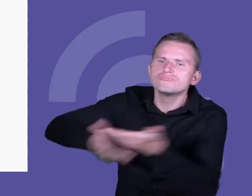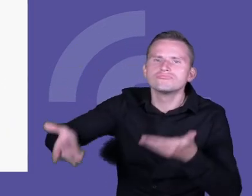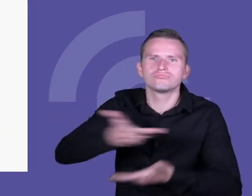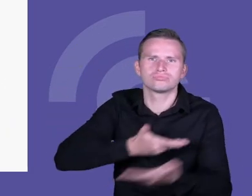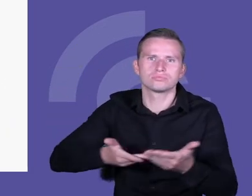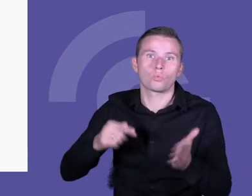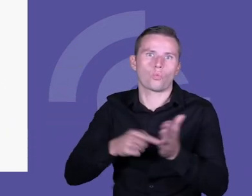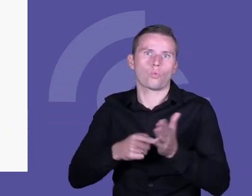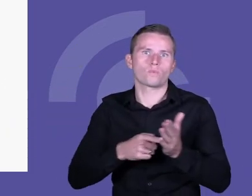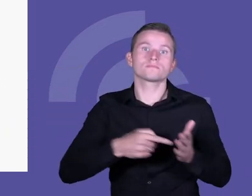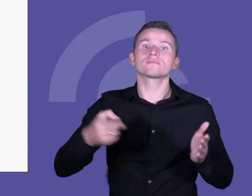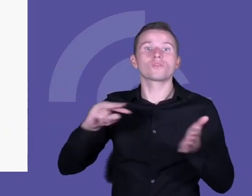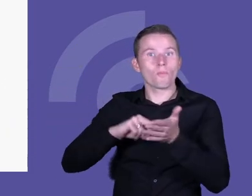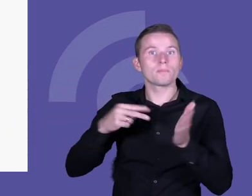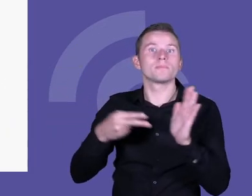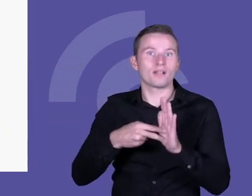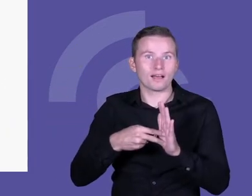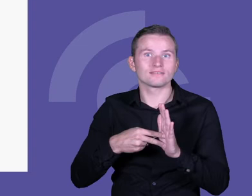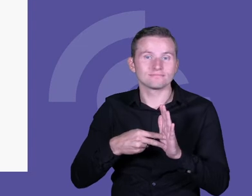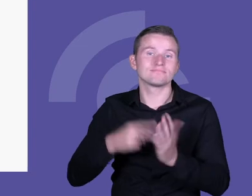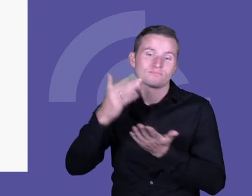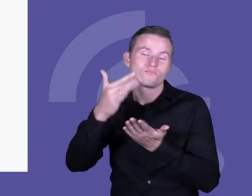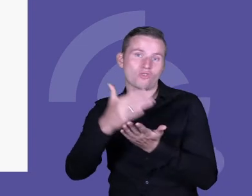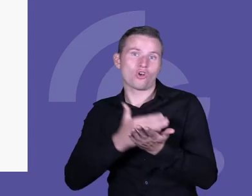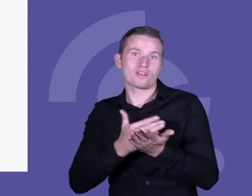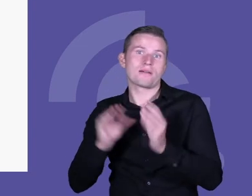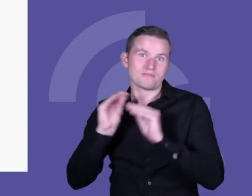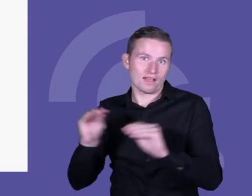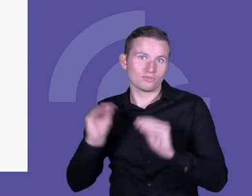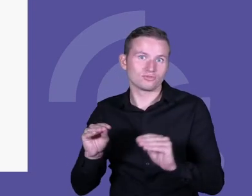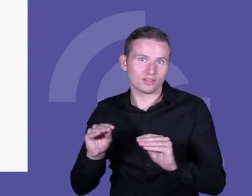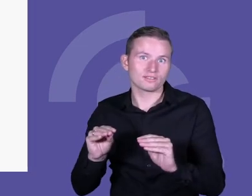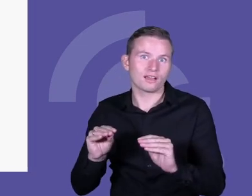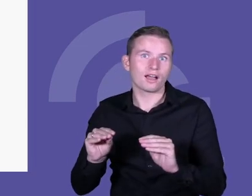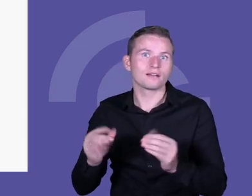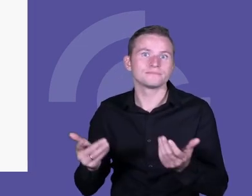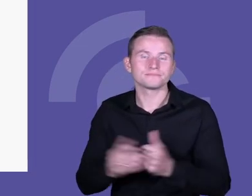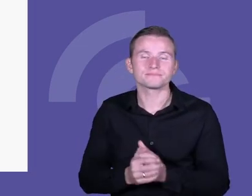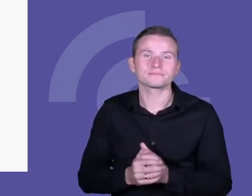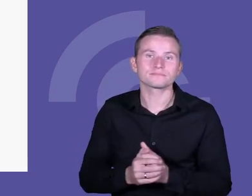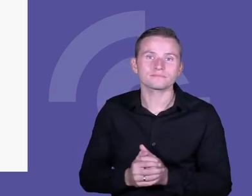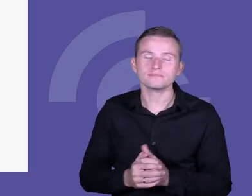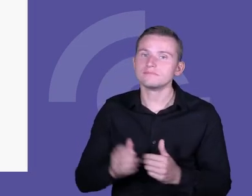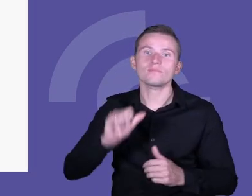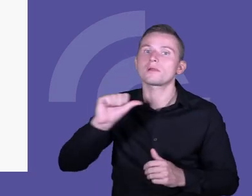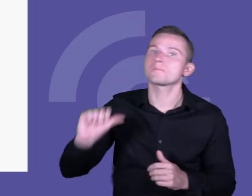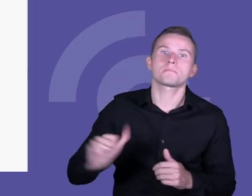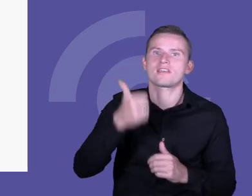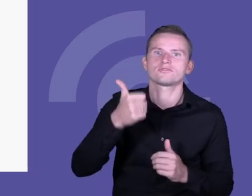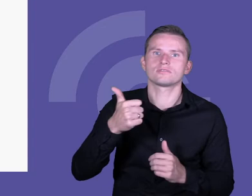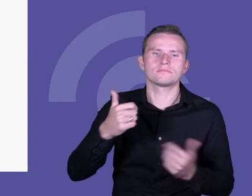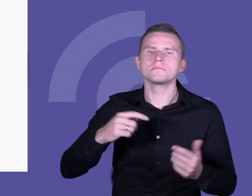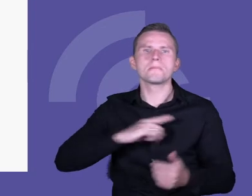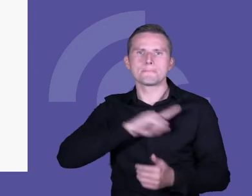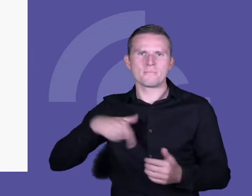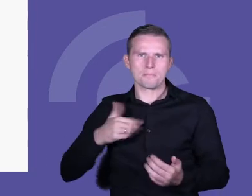planowanie w odniesieniu do programu, zaczynając od tego, że najpierw zerkniemy na ile nasz